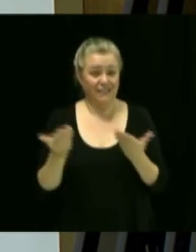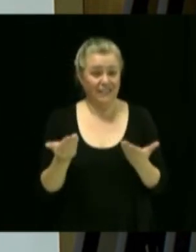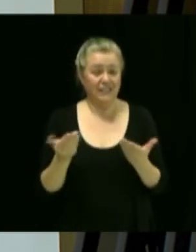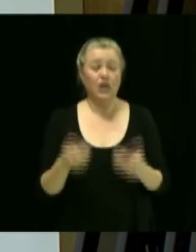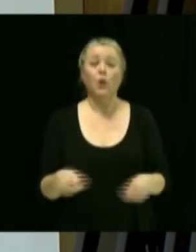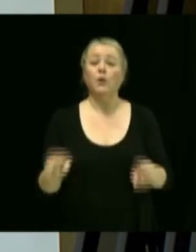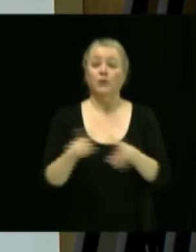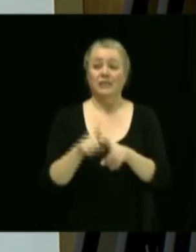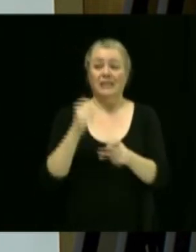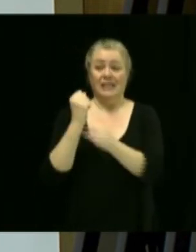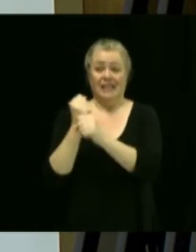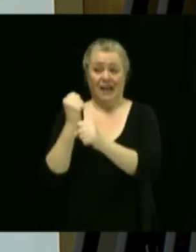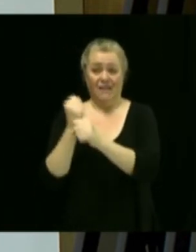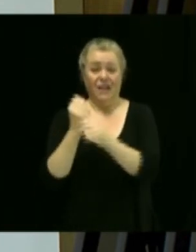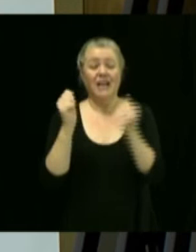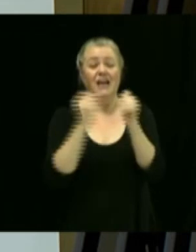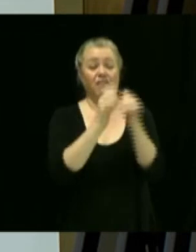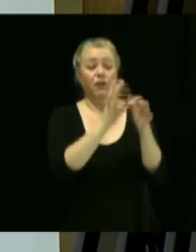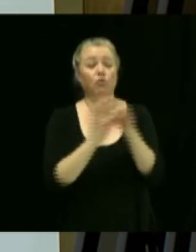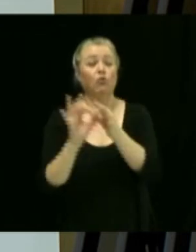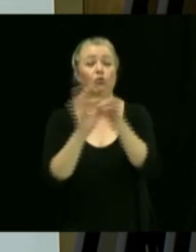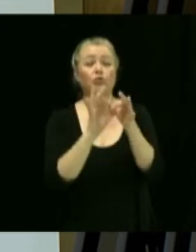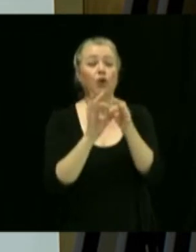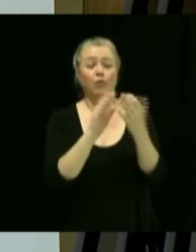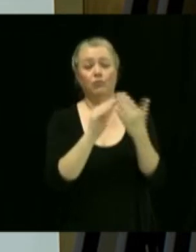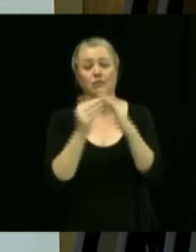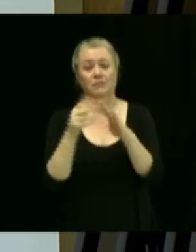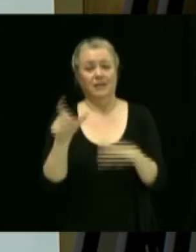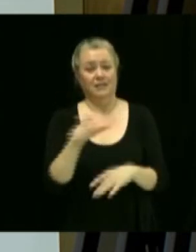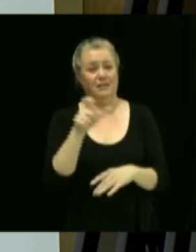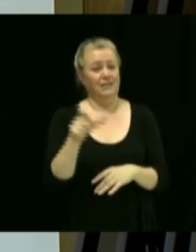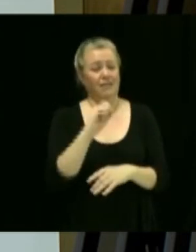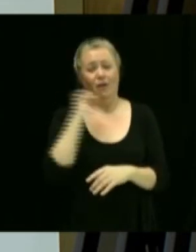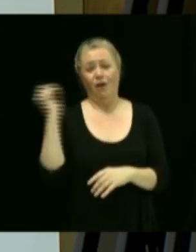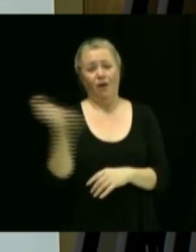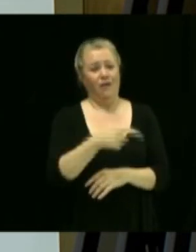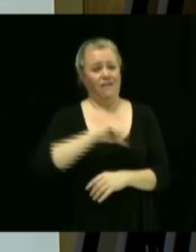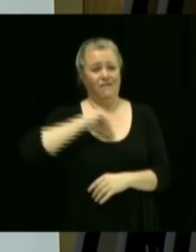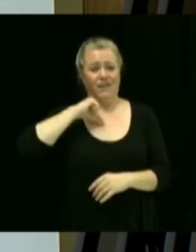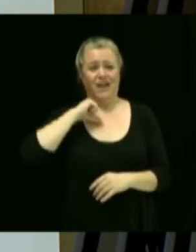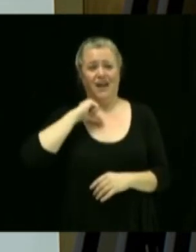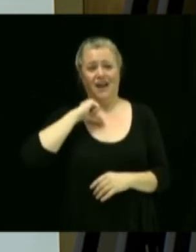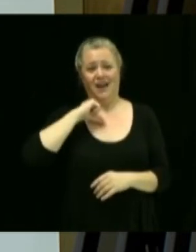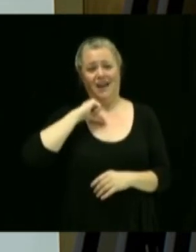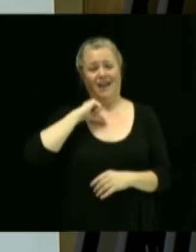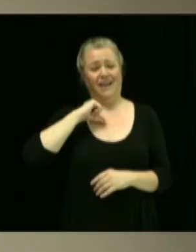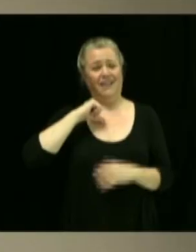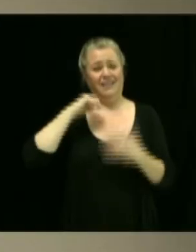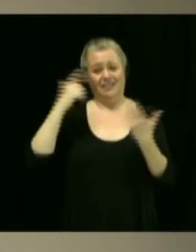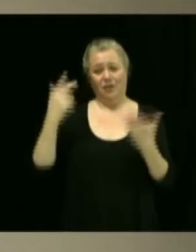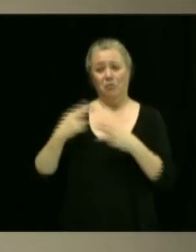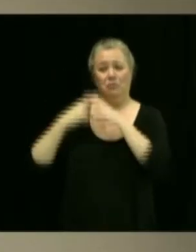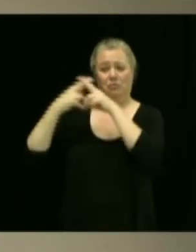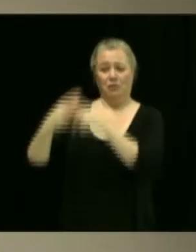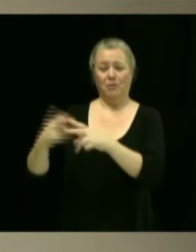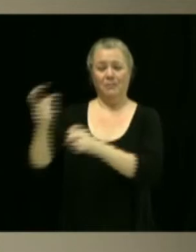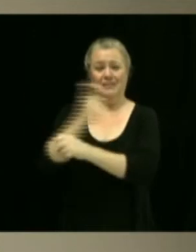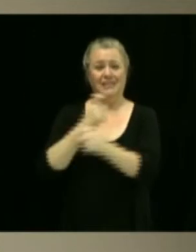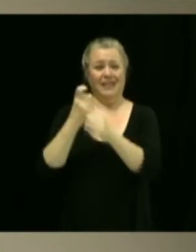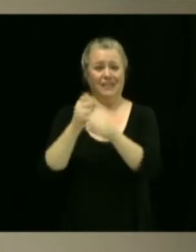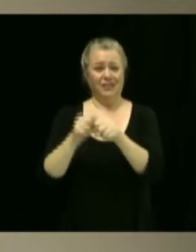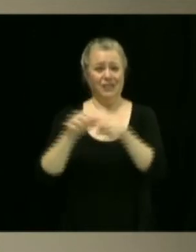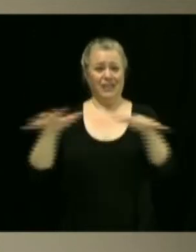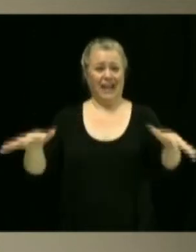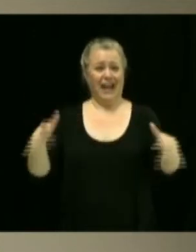au sein de l'Union des municipalités du Québec. Nous sommes tous très fiers aujourd'hui de procéder à sa nomination à titre de directeur général adjoint.